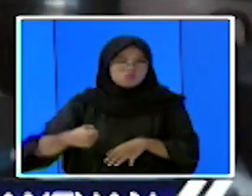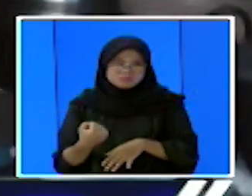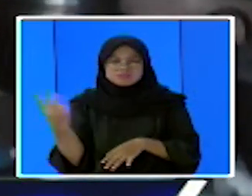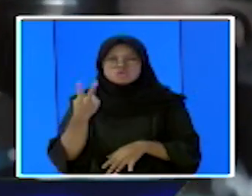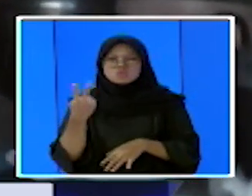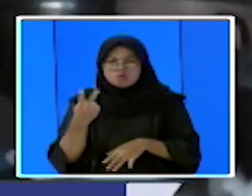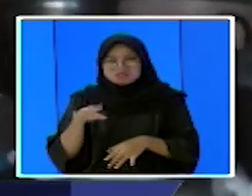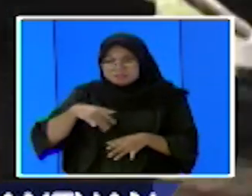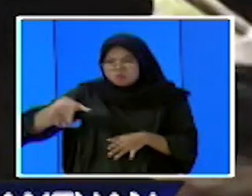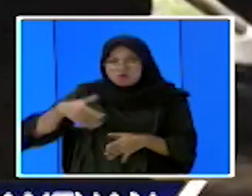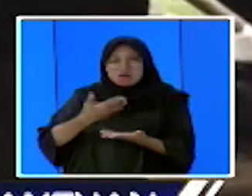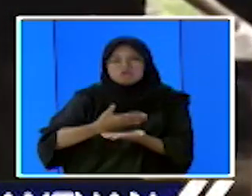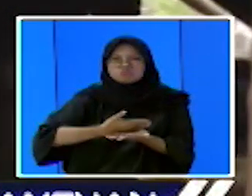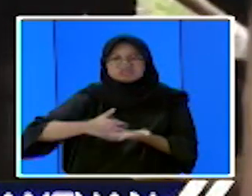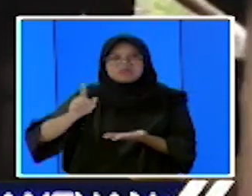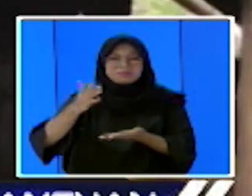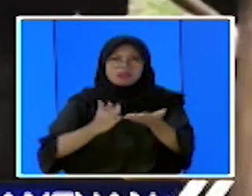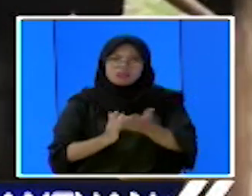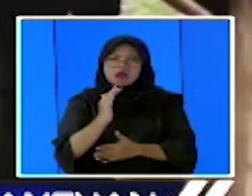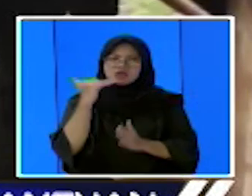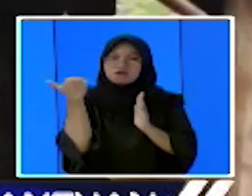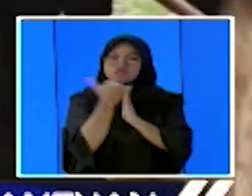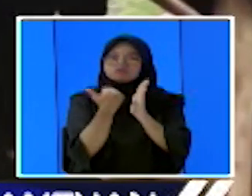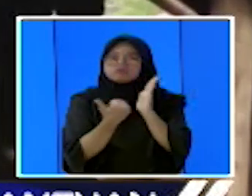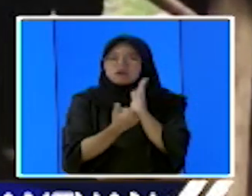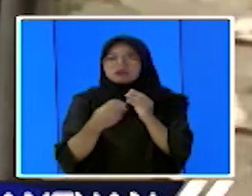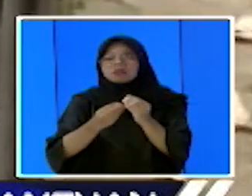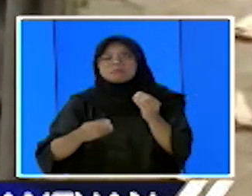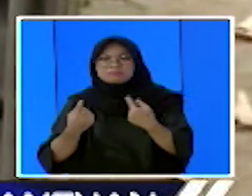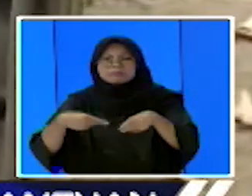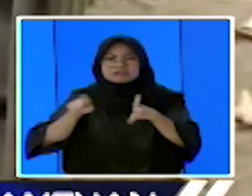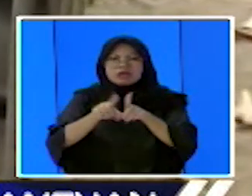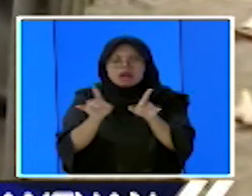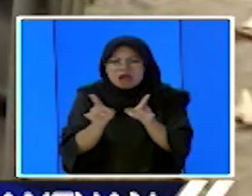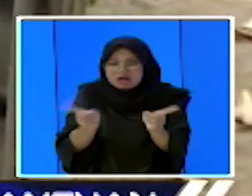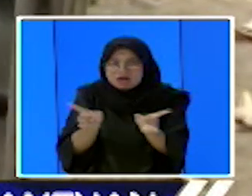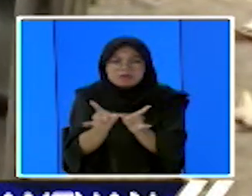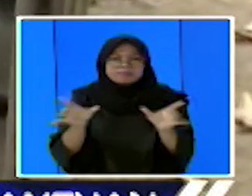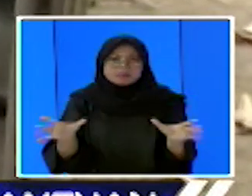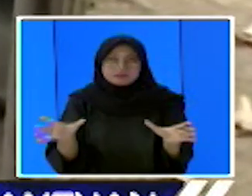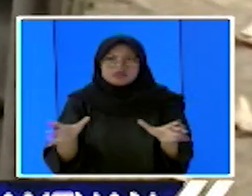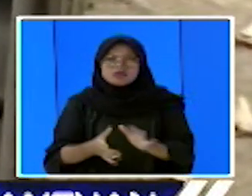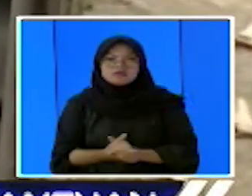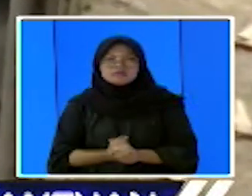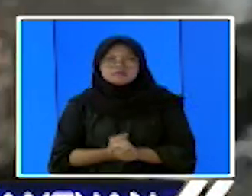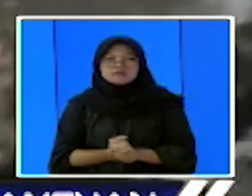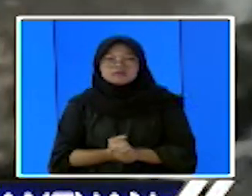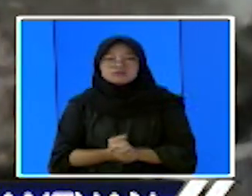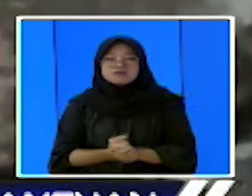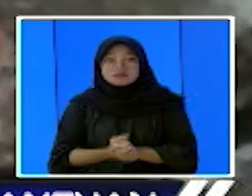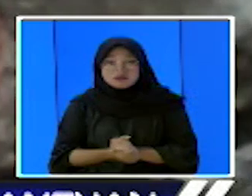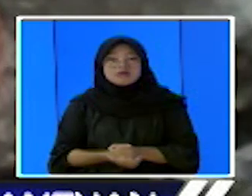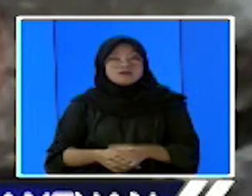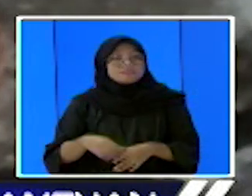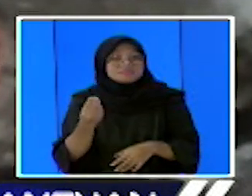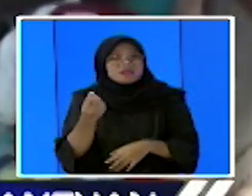reyot tersebut. Ia dan suami terpaksa tinggal lantaran keduanya diusir pihak keluarga karena melanggar aturan adat,